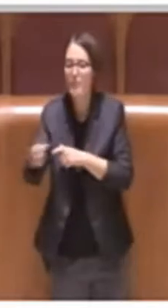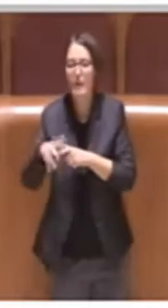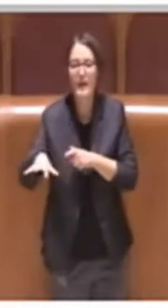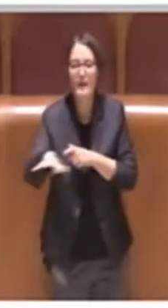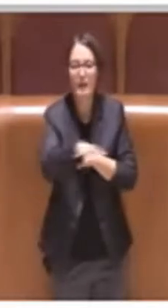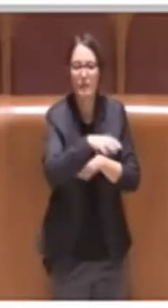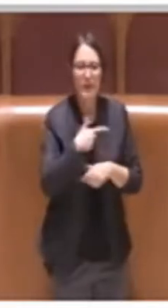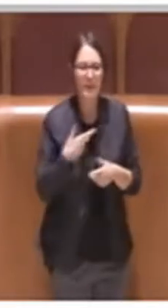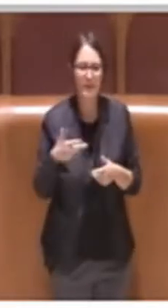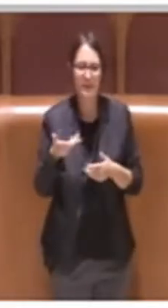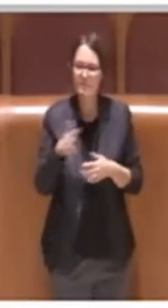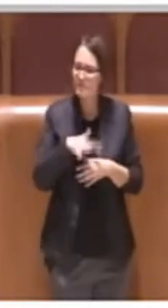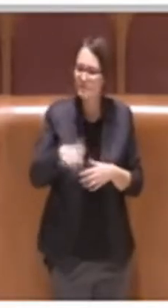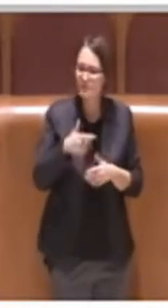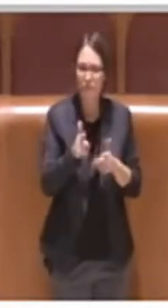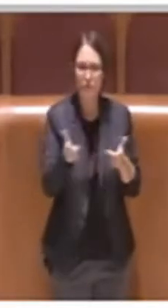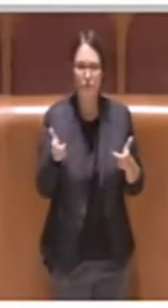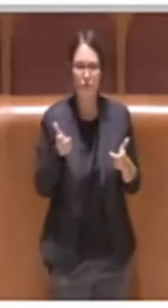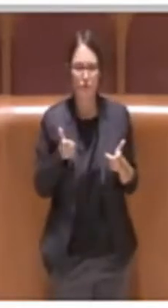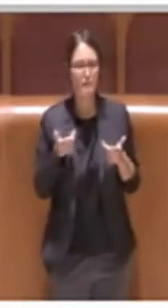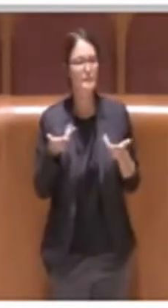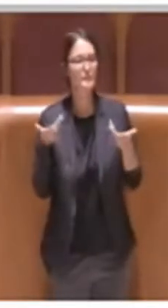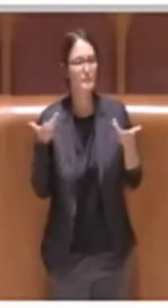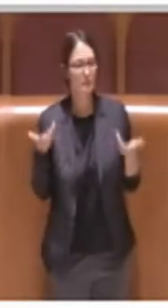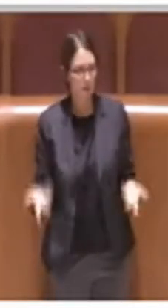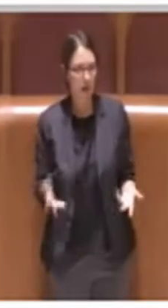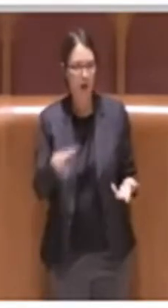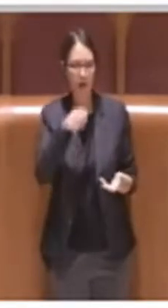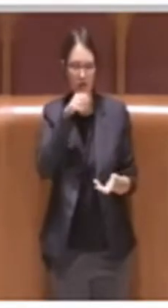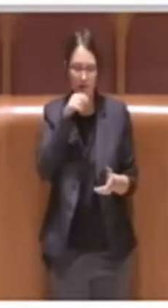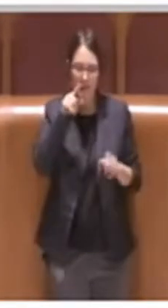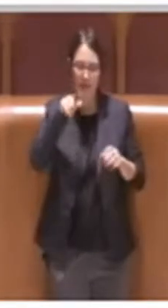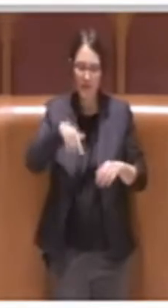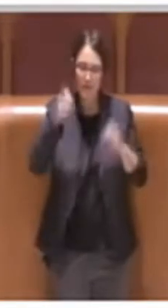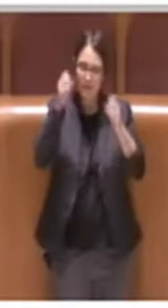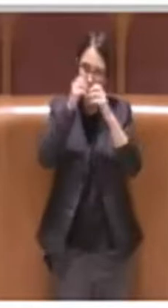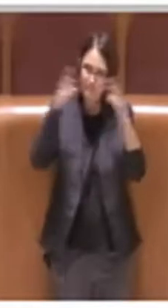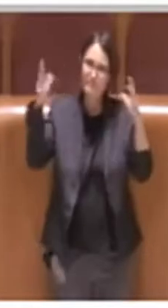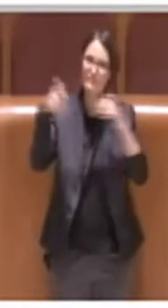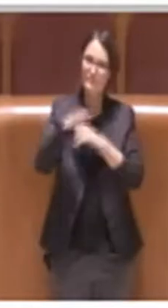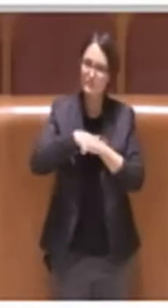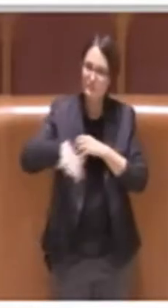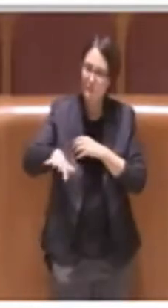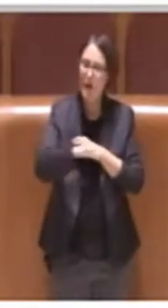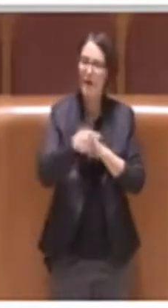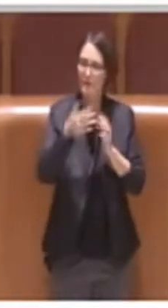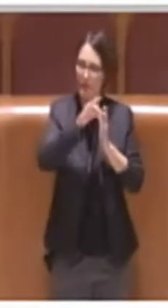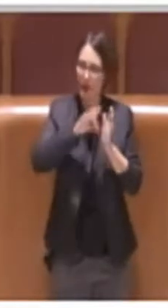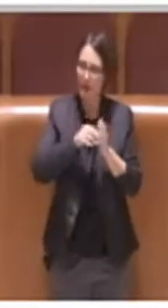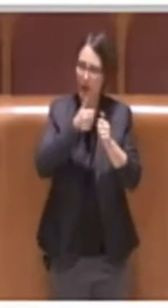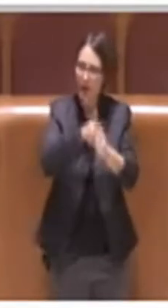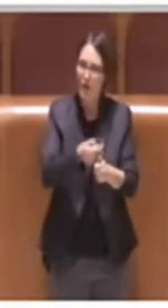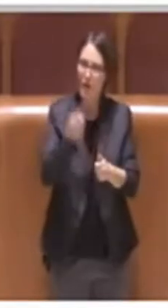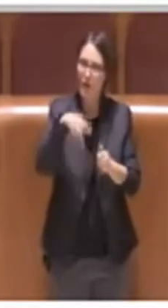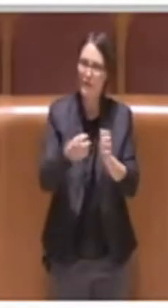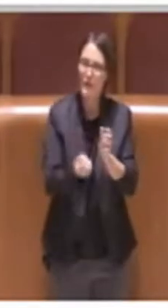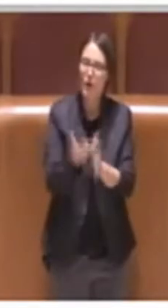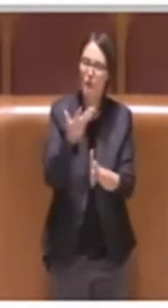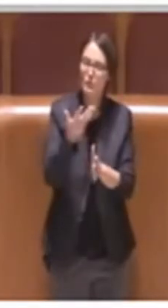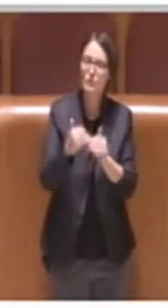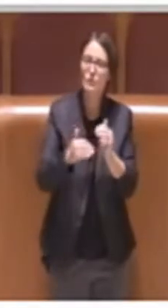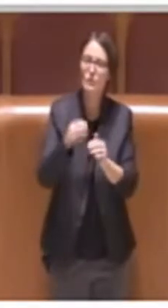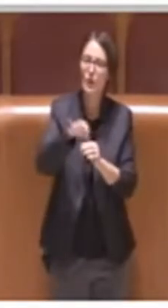anche questa possibilità di dare indicazioni sugli spazi condivisi, sugli spazi in cui queste persone potranno svolgere